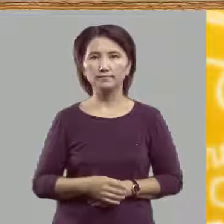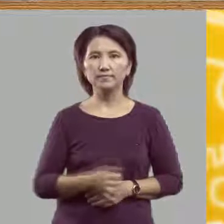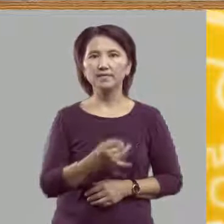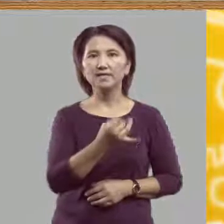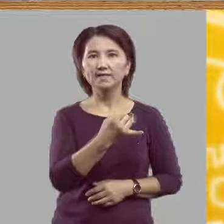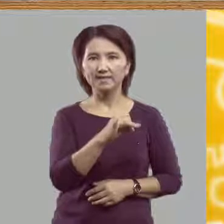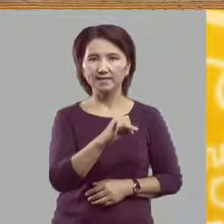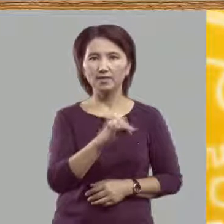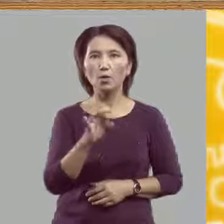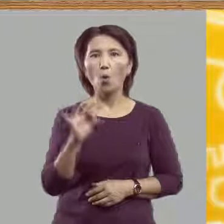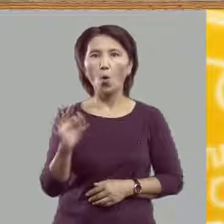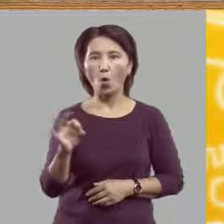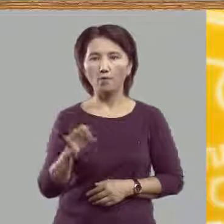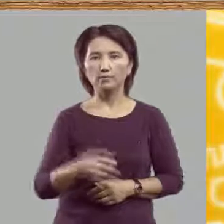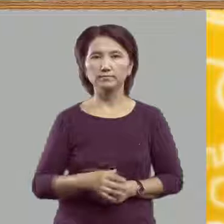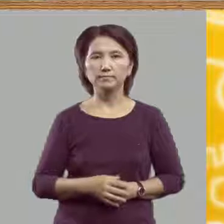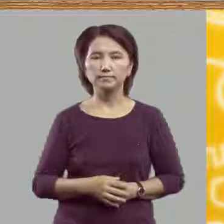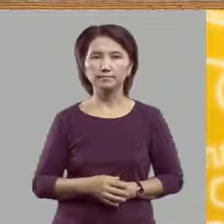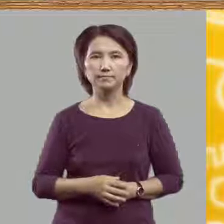И, О.